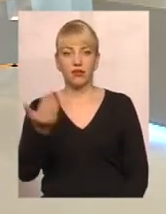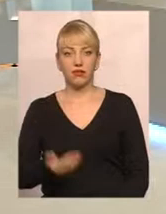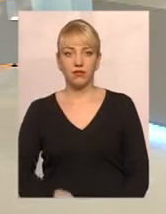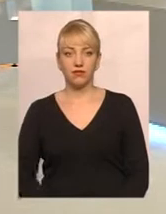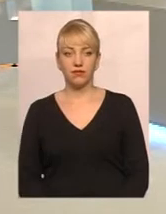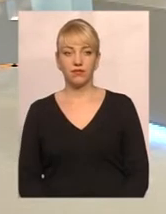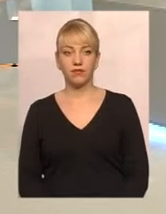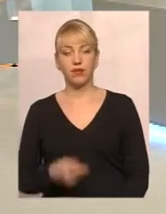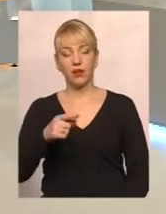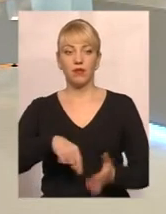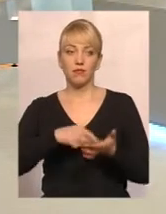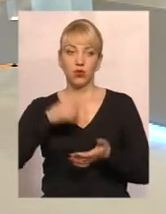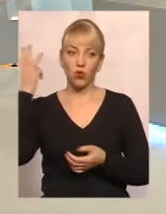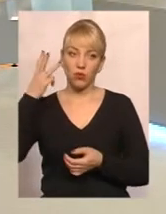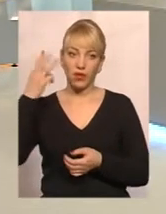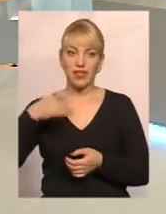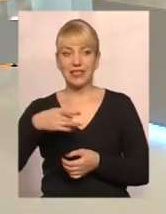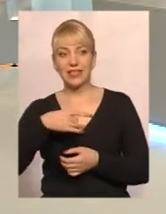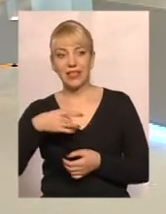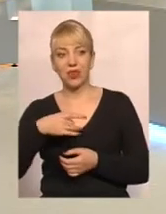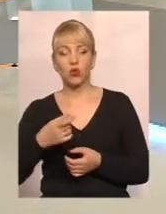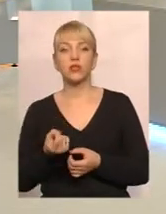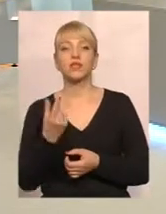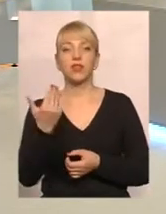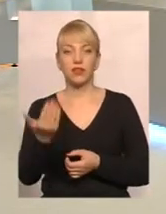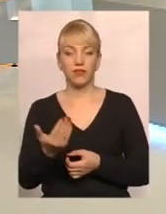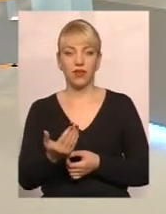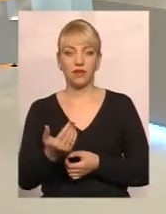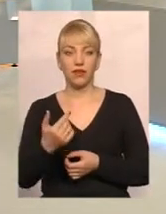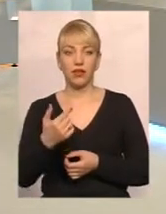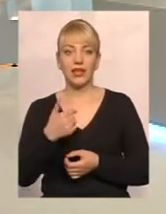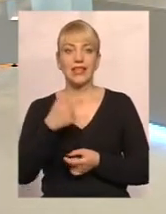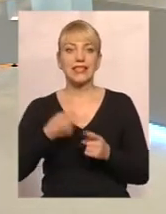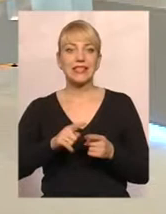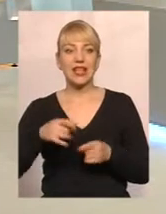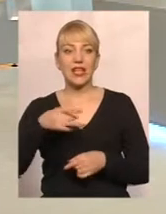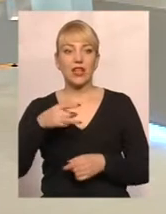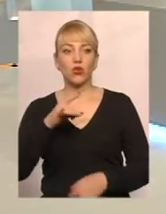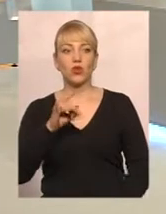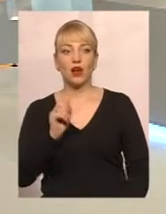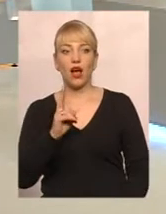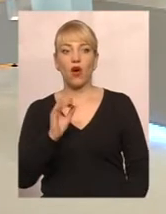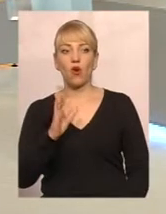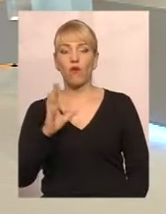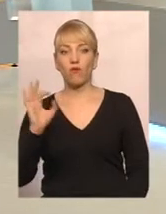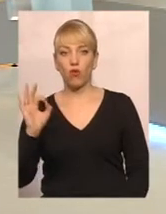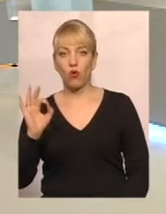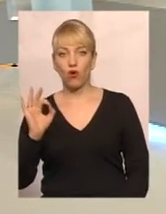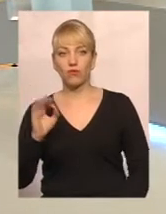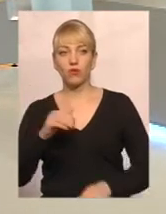Це Хмельницький, це район? Дякую. район Раху, в Сухмельницькій. Дякую.